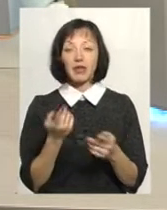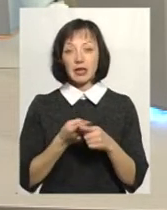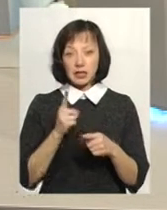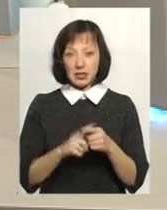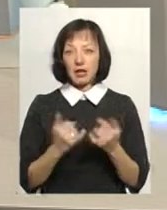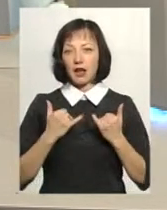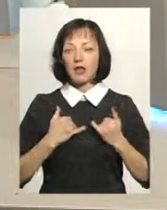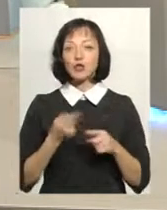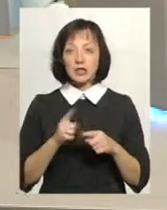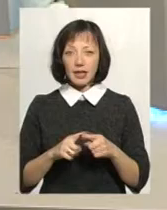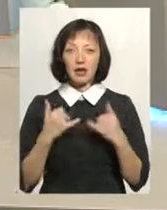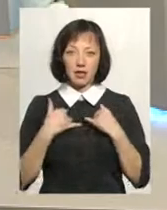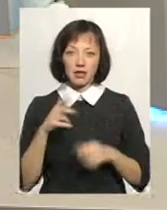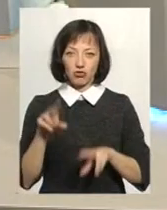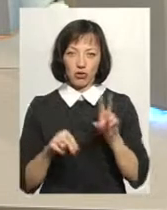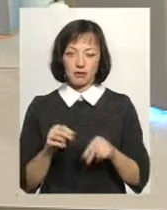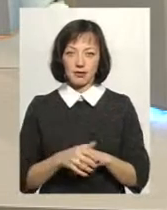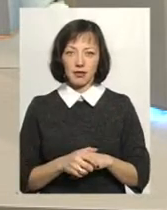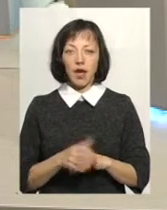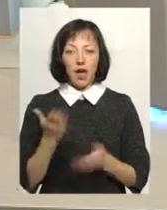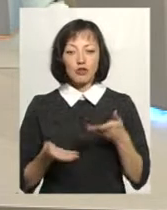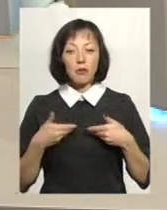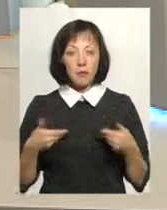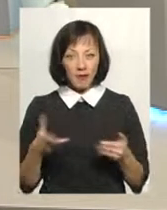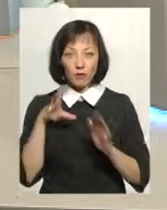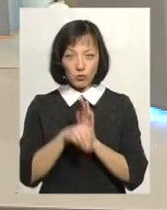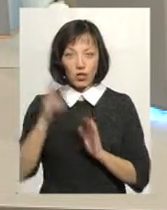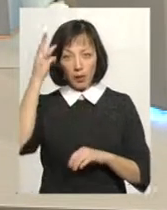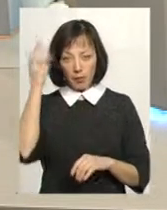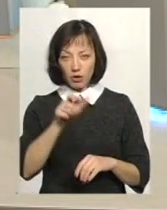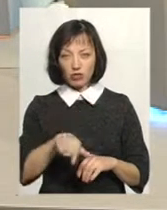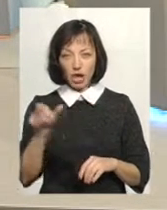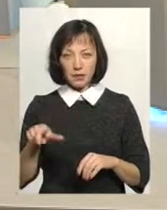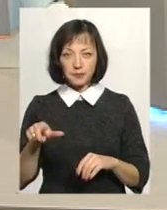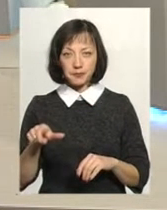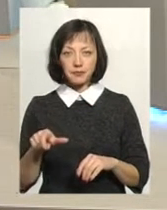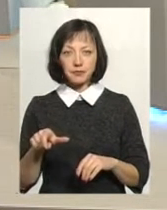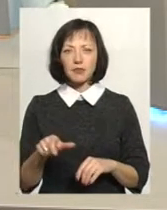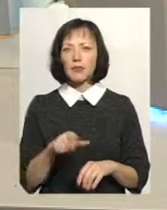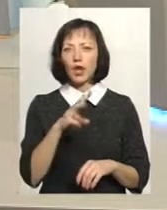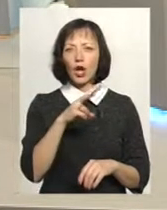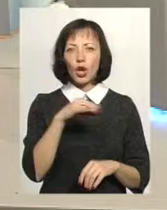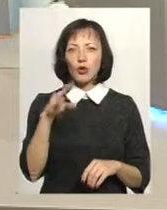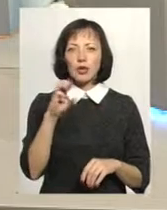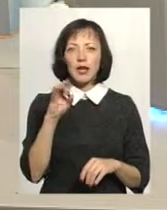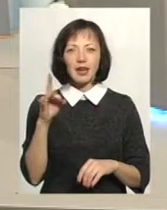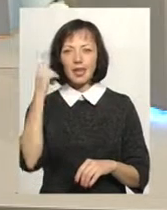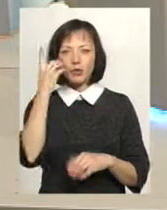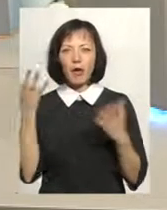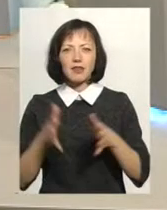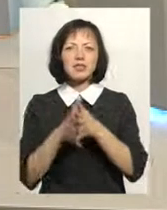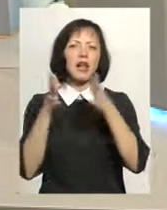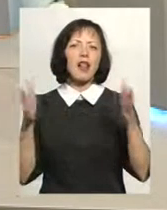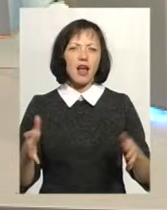ось це для нас є шанс. Якщо ми, в тому числі хмельничани, тому що Мартін Лютер не думав, знаєте, про якийсь вселенський